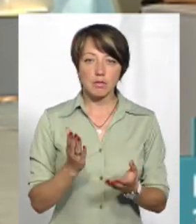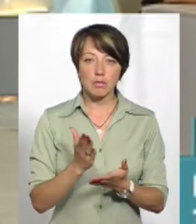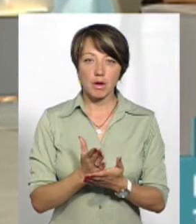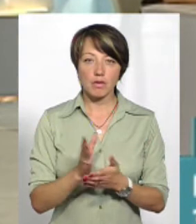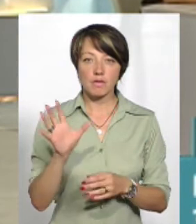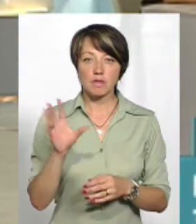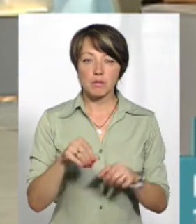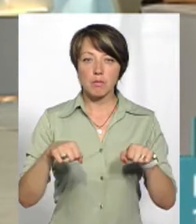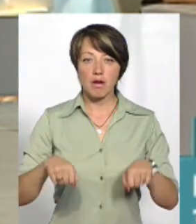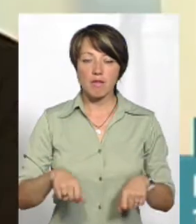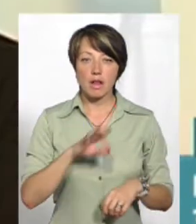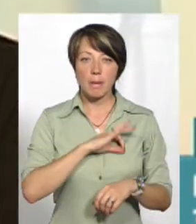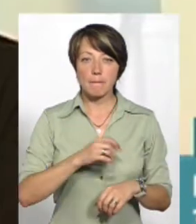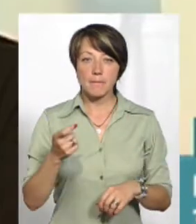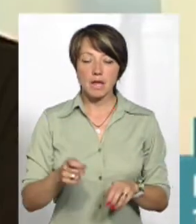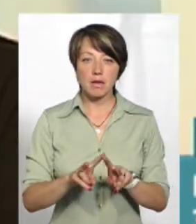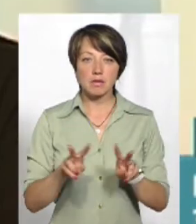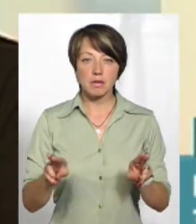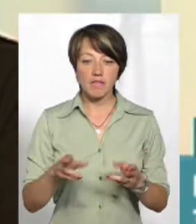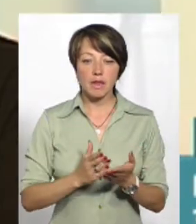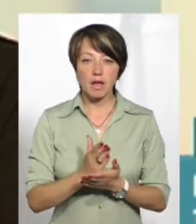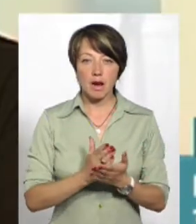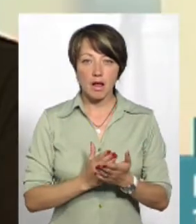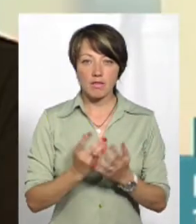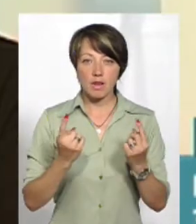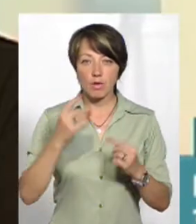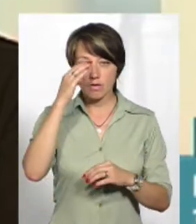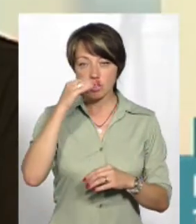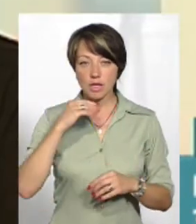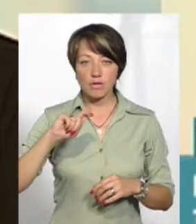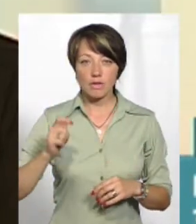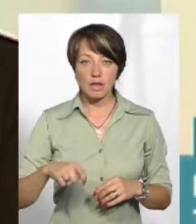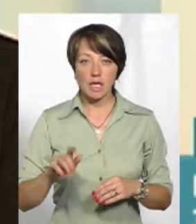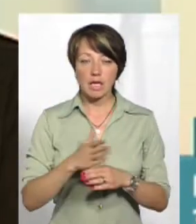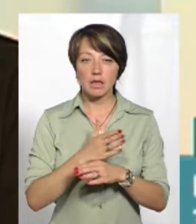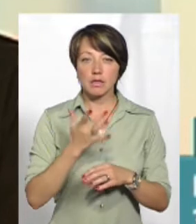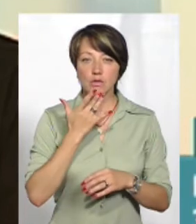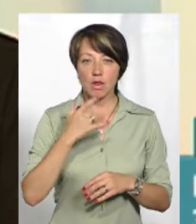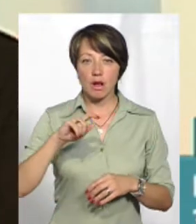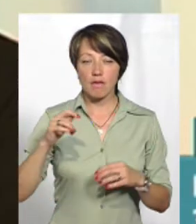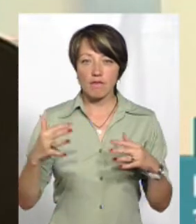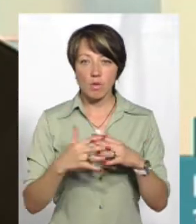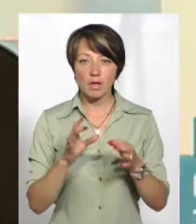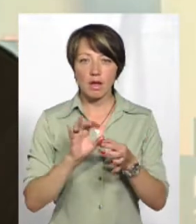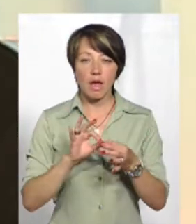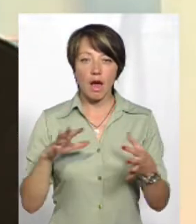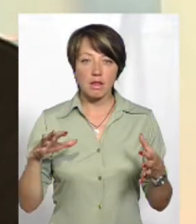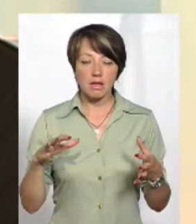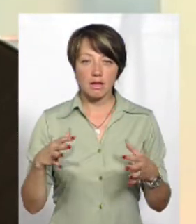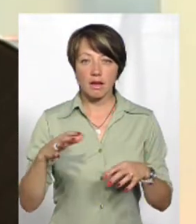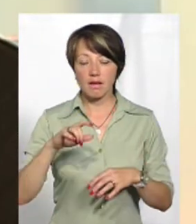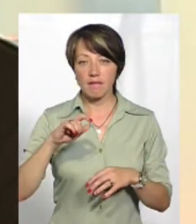всі права на пільги. Ті самі, які ветерани Великого Вітчизняної війни, інтернаціональних війн, ядерних війн.